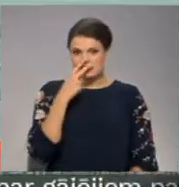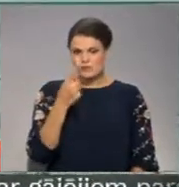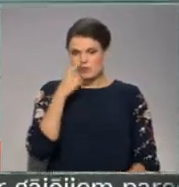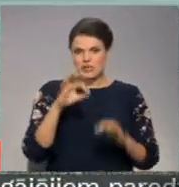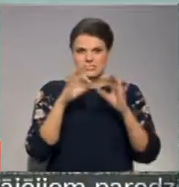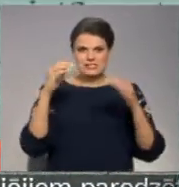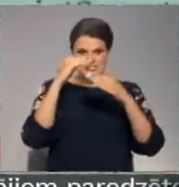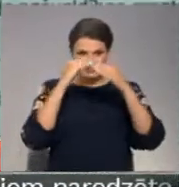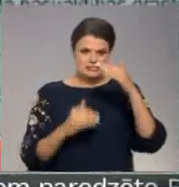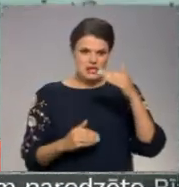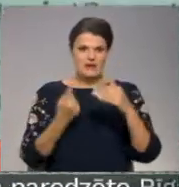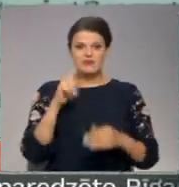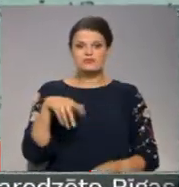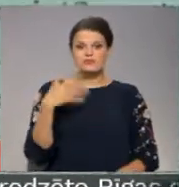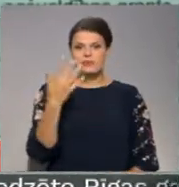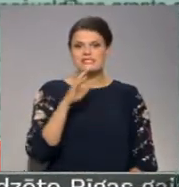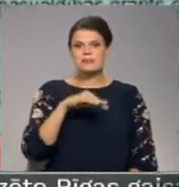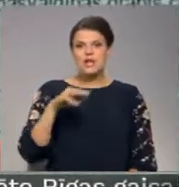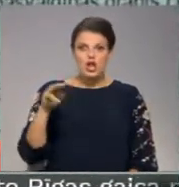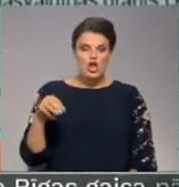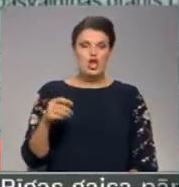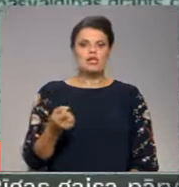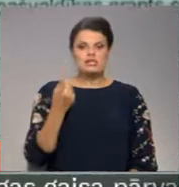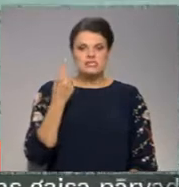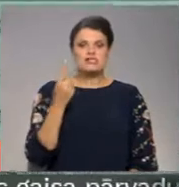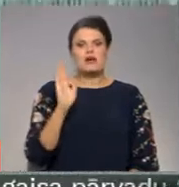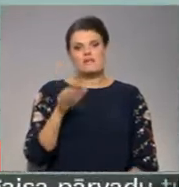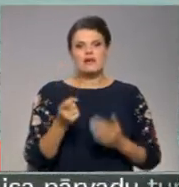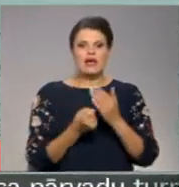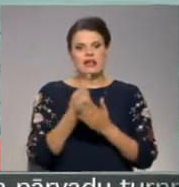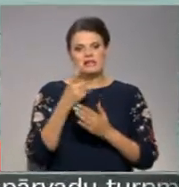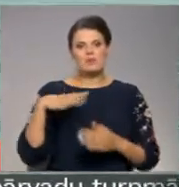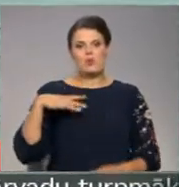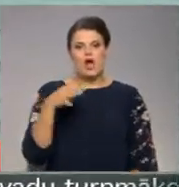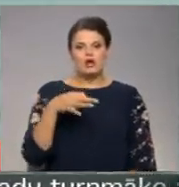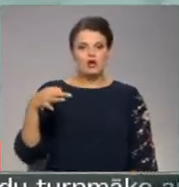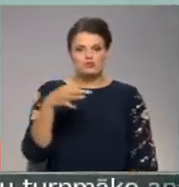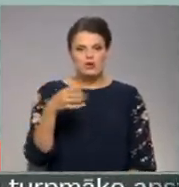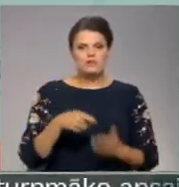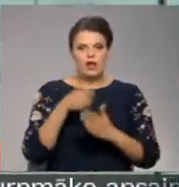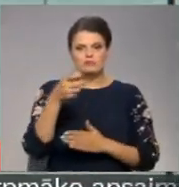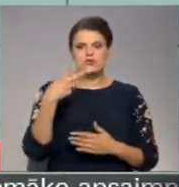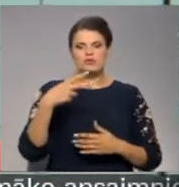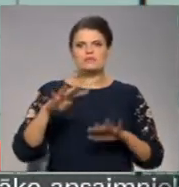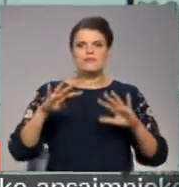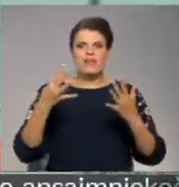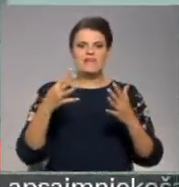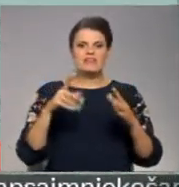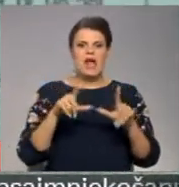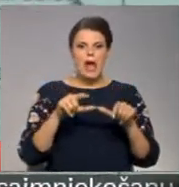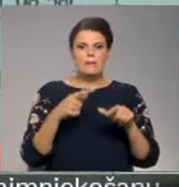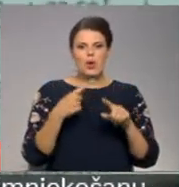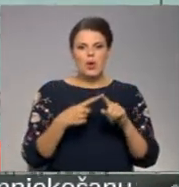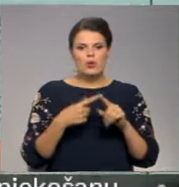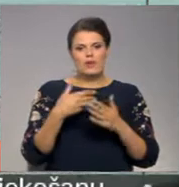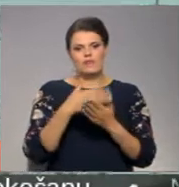sākuma galā, kas te ir 1,5 miljoni, tad te varētu sanākt logus novadam, kas ir iesniegušas 29. aprīlī. Un